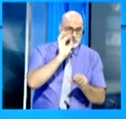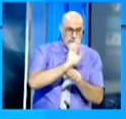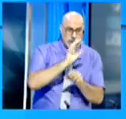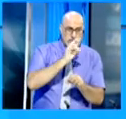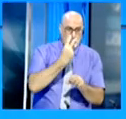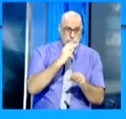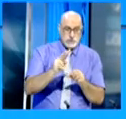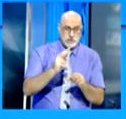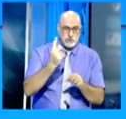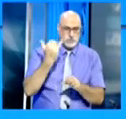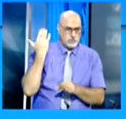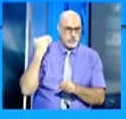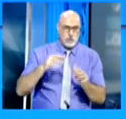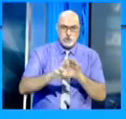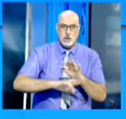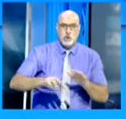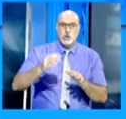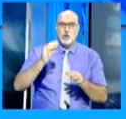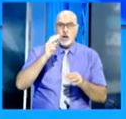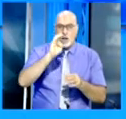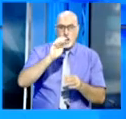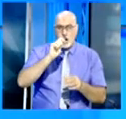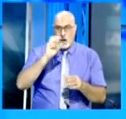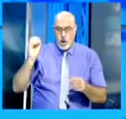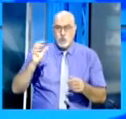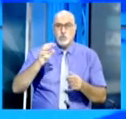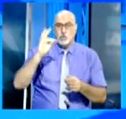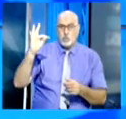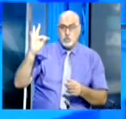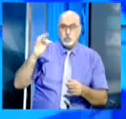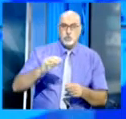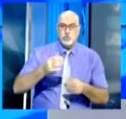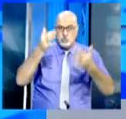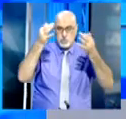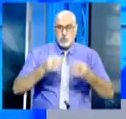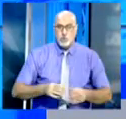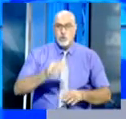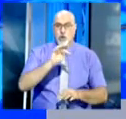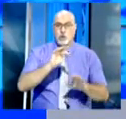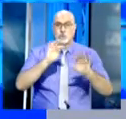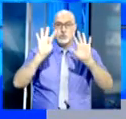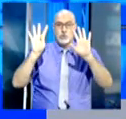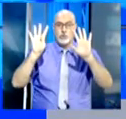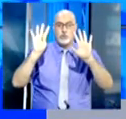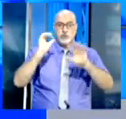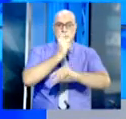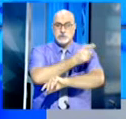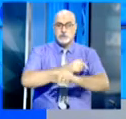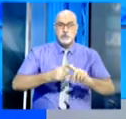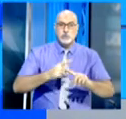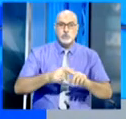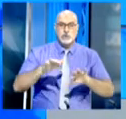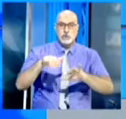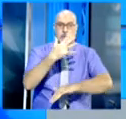استهدف أول أمس منطقة بين جاو وتومبوكتو إلى تسعة وأربعين مدنيا وخمسة عشر جنديا فيما